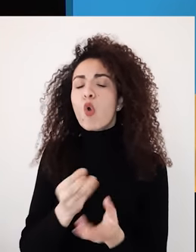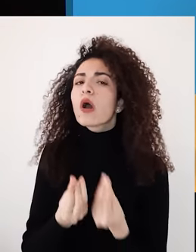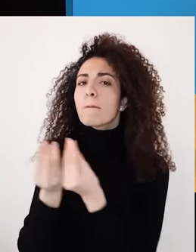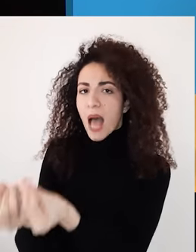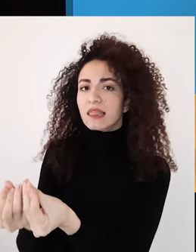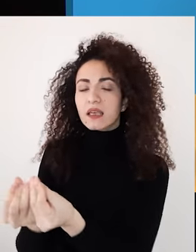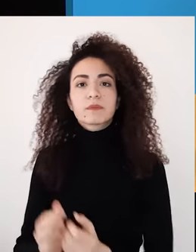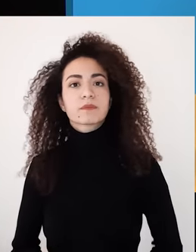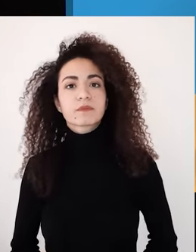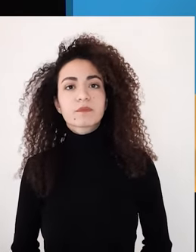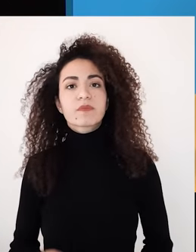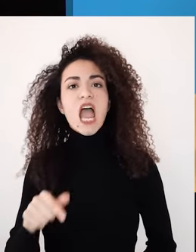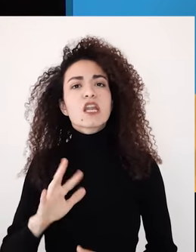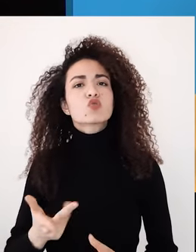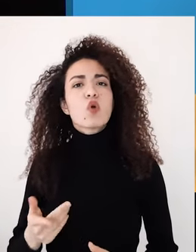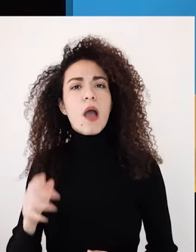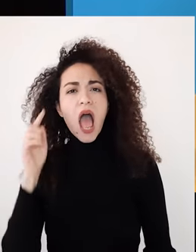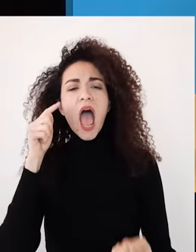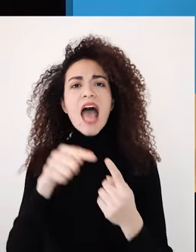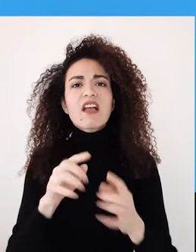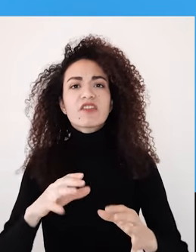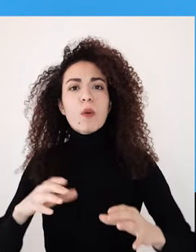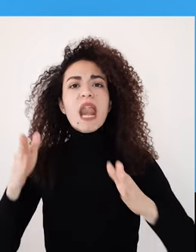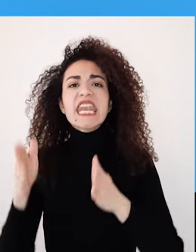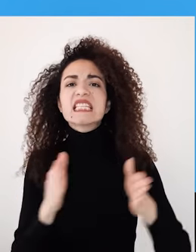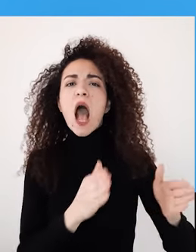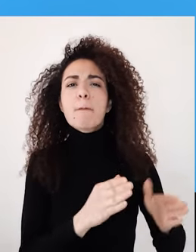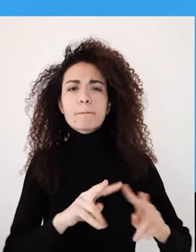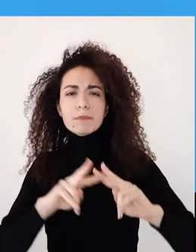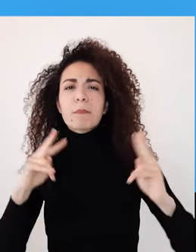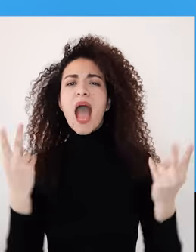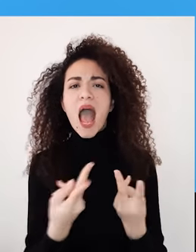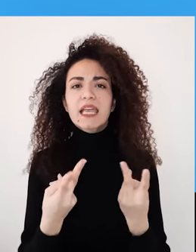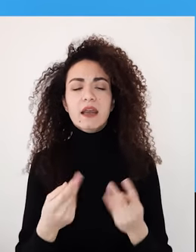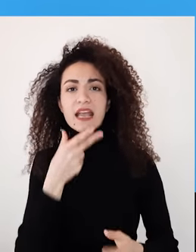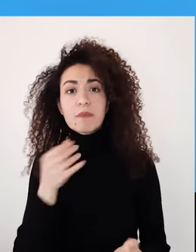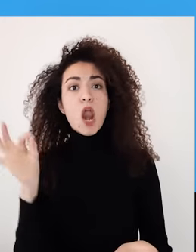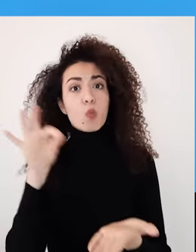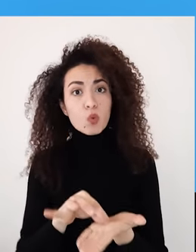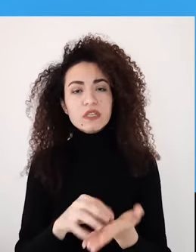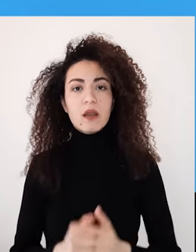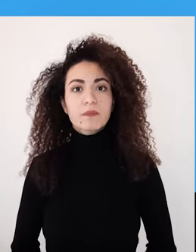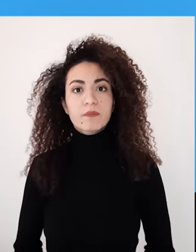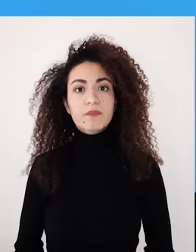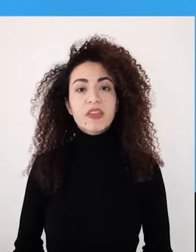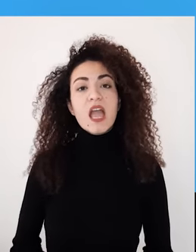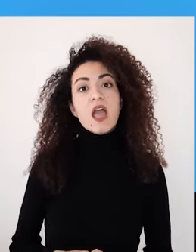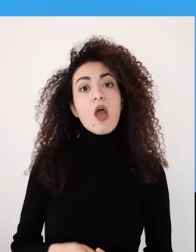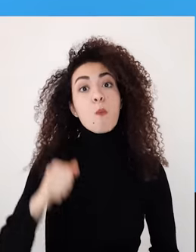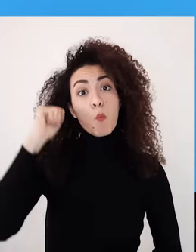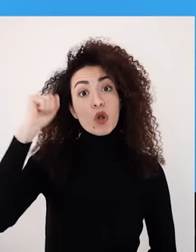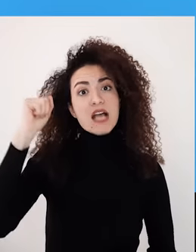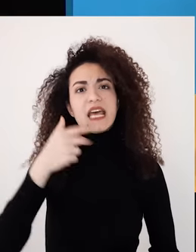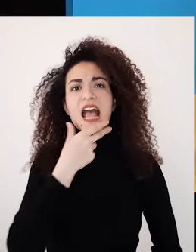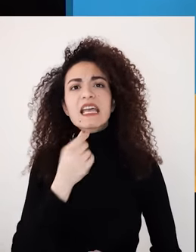النظام بشموليته بهدف التغيير الاجتماعي وللتعرف أكتر على المناصرة بهدف التغيير المجتمعي إليكي